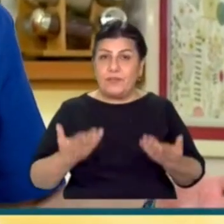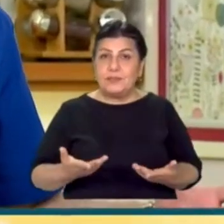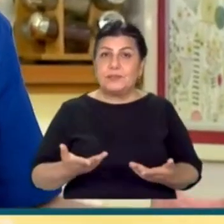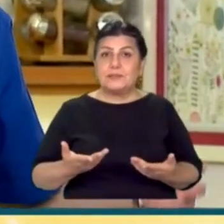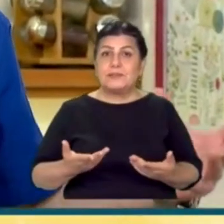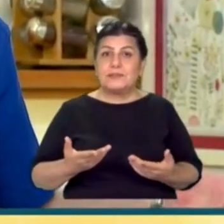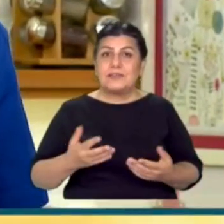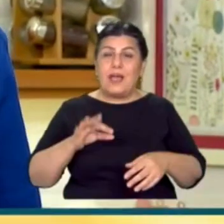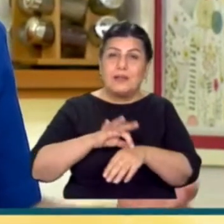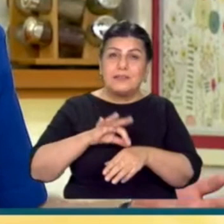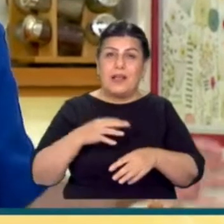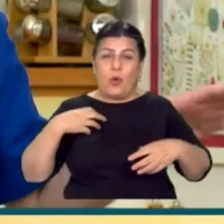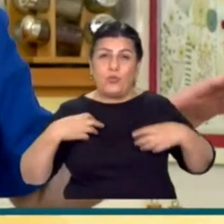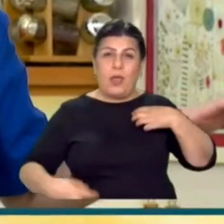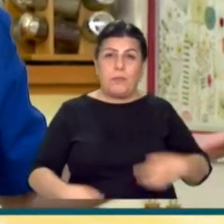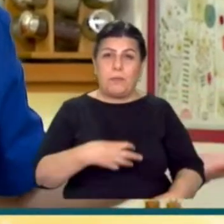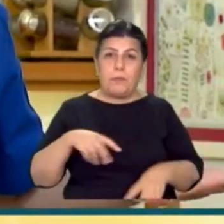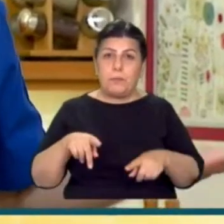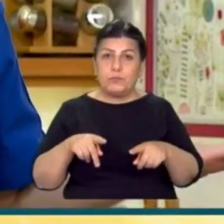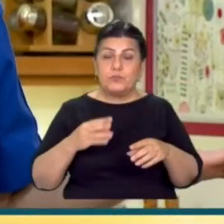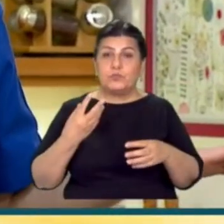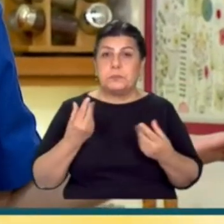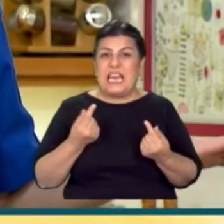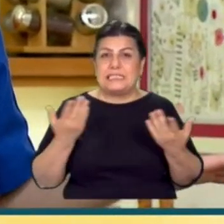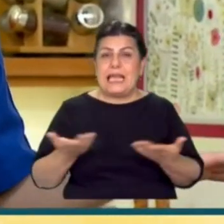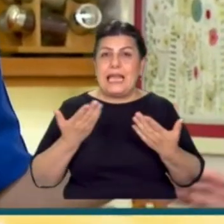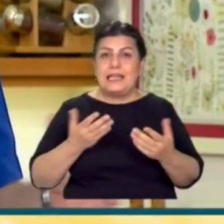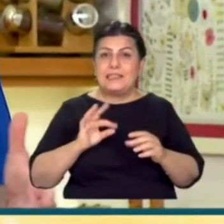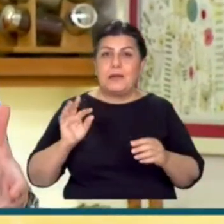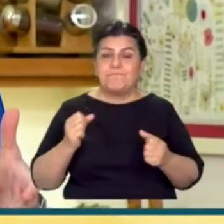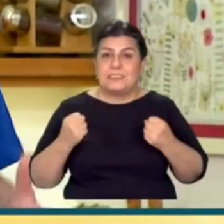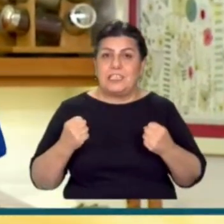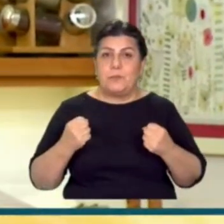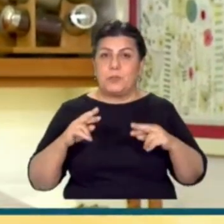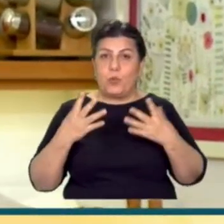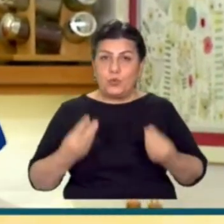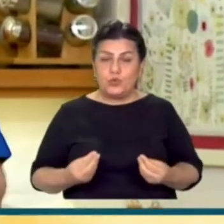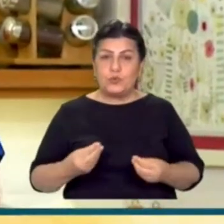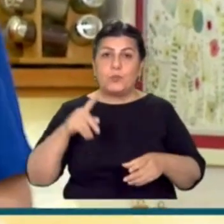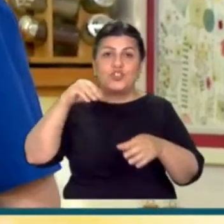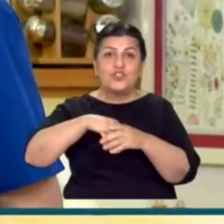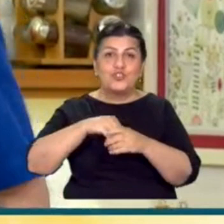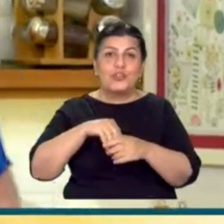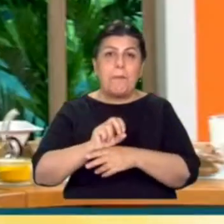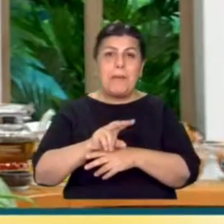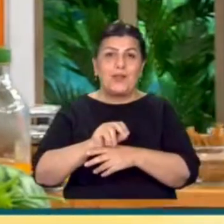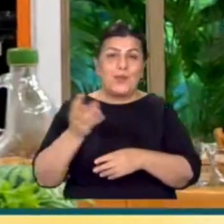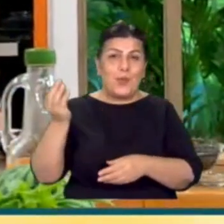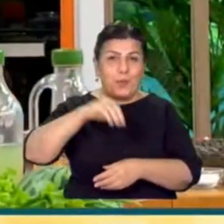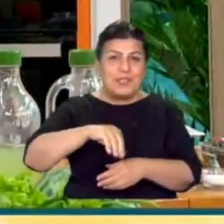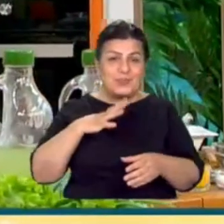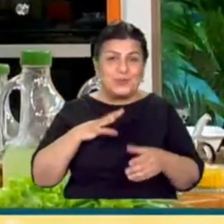o enflamasyon, o ödem vesaire onu da böyle birazcık böyle dingin hale getirecek. Bunun içine bir de mardanoz eklemek istiyorum. Bak ya.